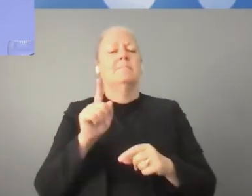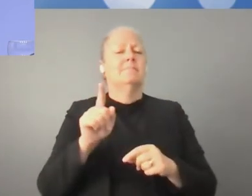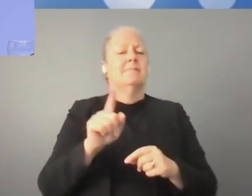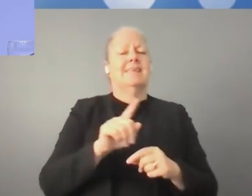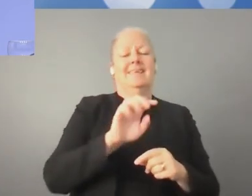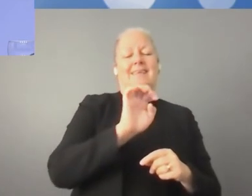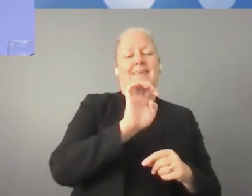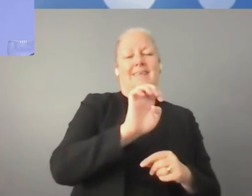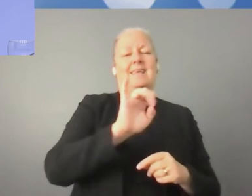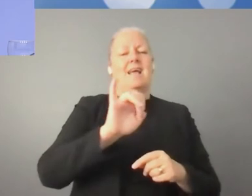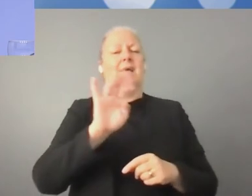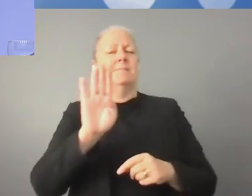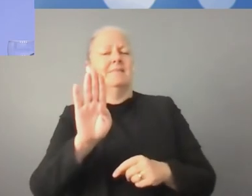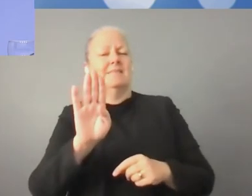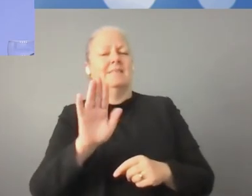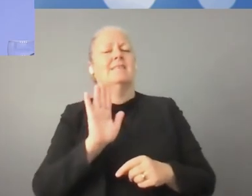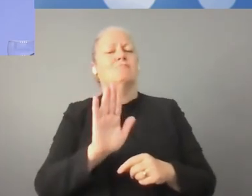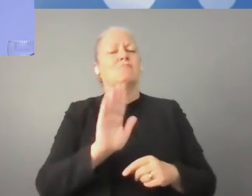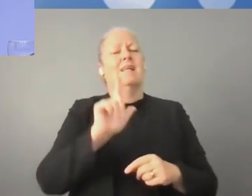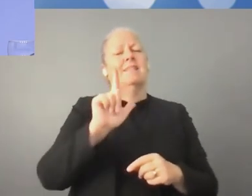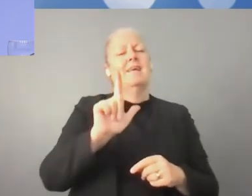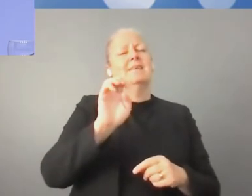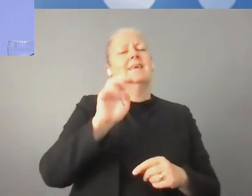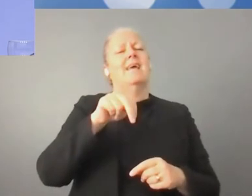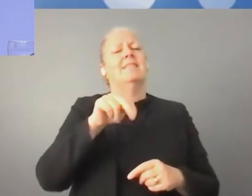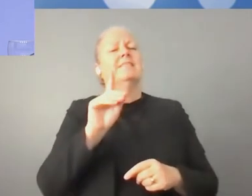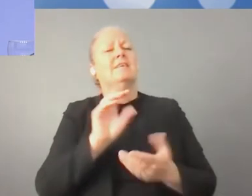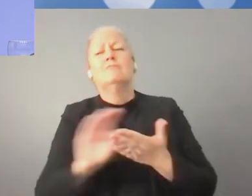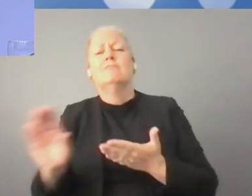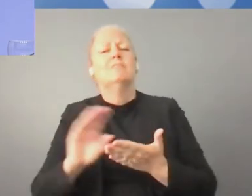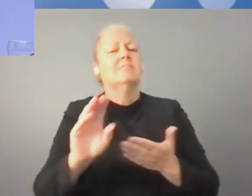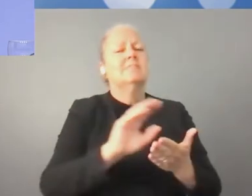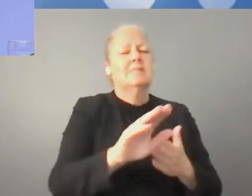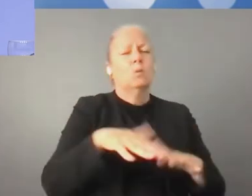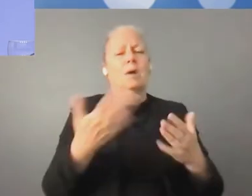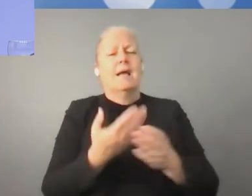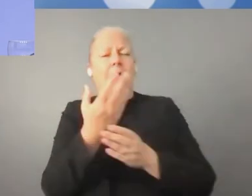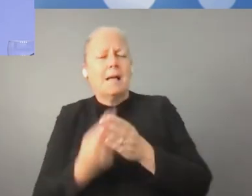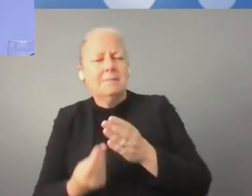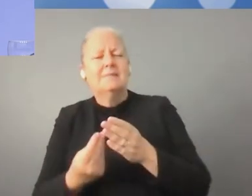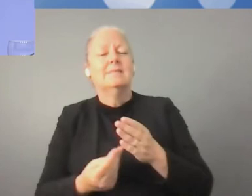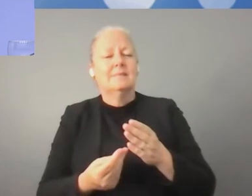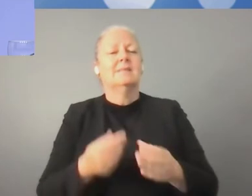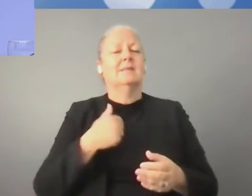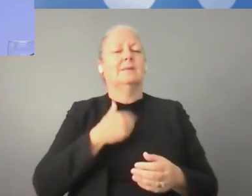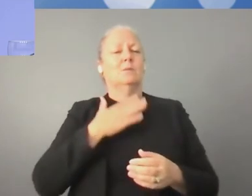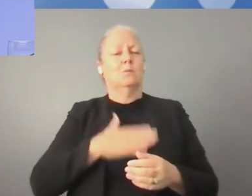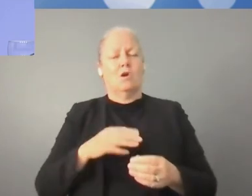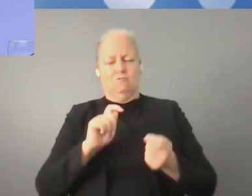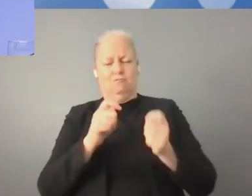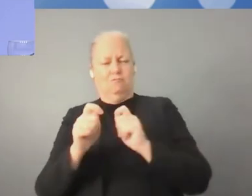będziemy pochylać się nad możliwie najlepszym sposobem zdefiniowania o pomiarowania i